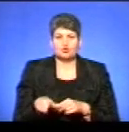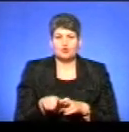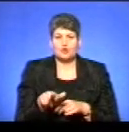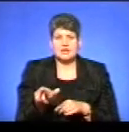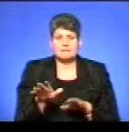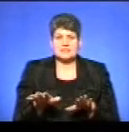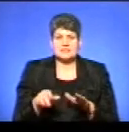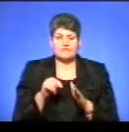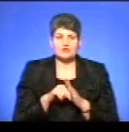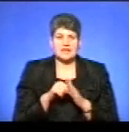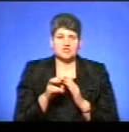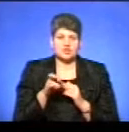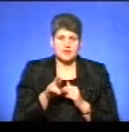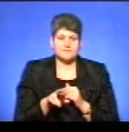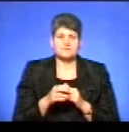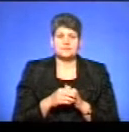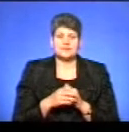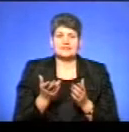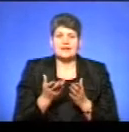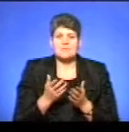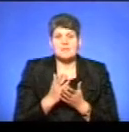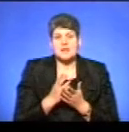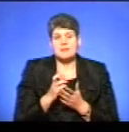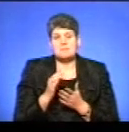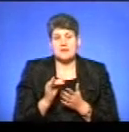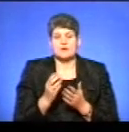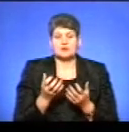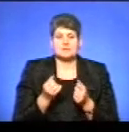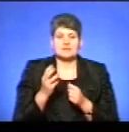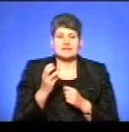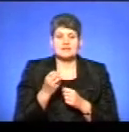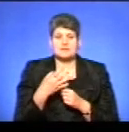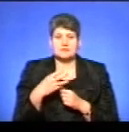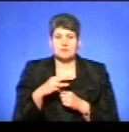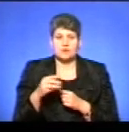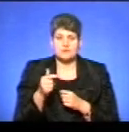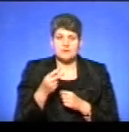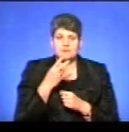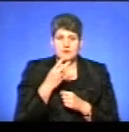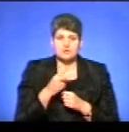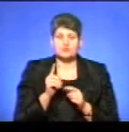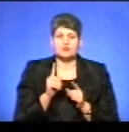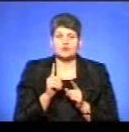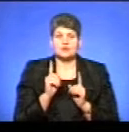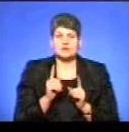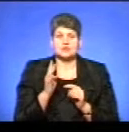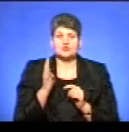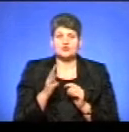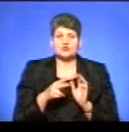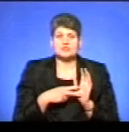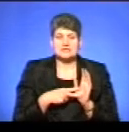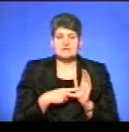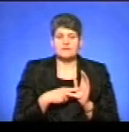місцевого значення, де мали б ми отримати 315 мільйонів гривень. І ми бачимо, що лише на 47%